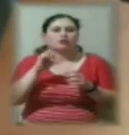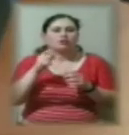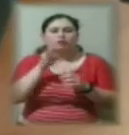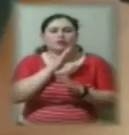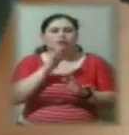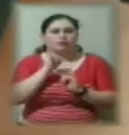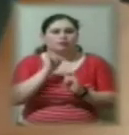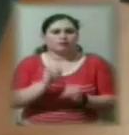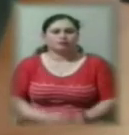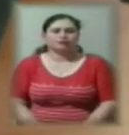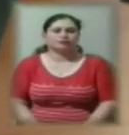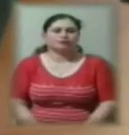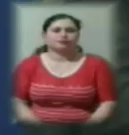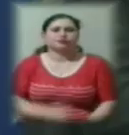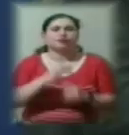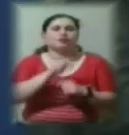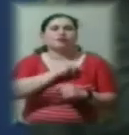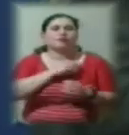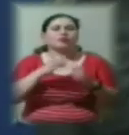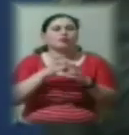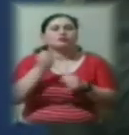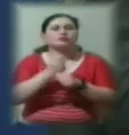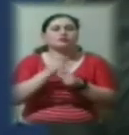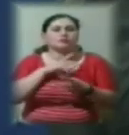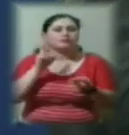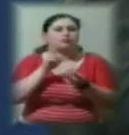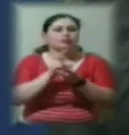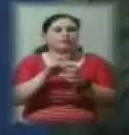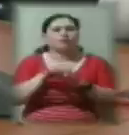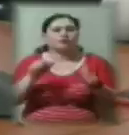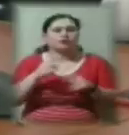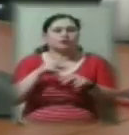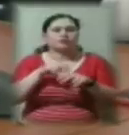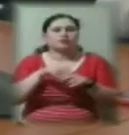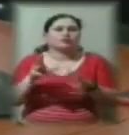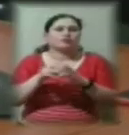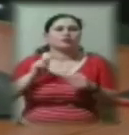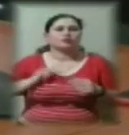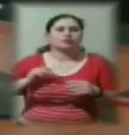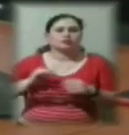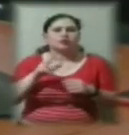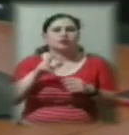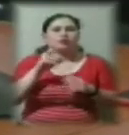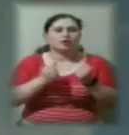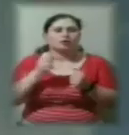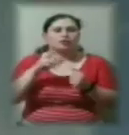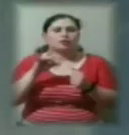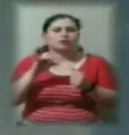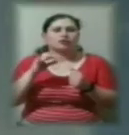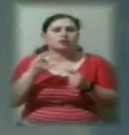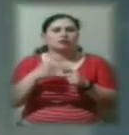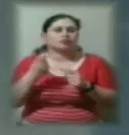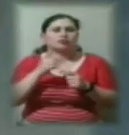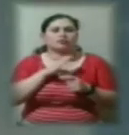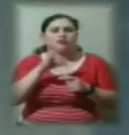Робоча група, яку створили під час зустрічі представників влади та поліції з працівниками машинобинівної комплектації, провела перше засідання. Які його